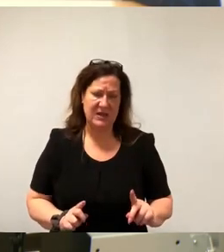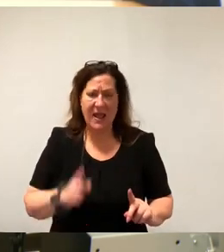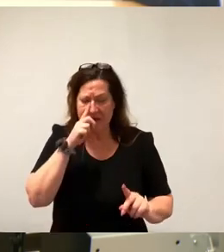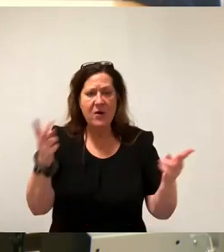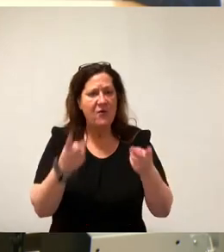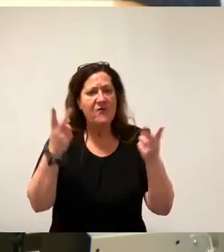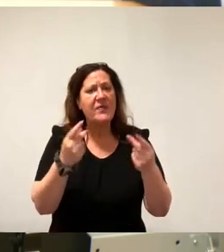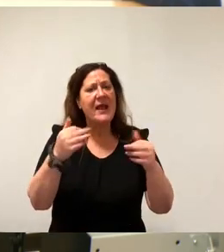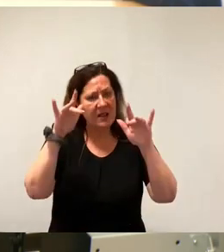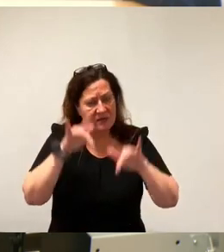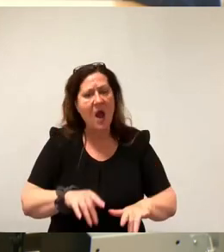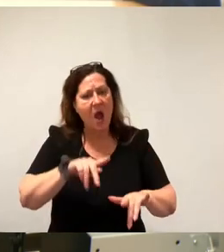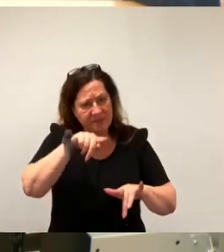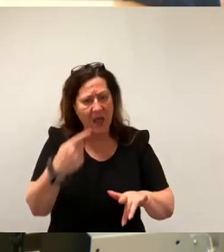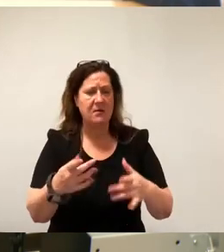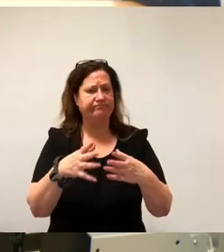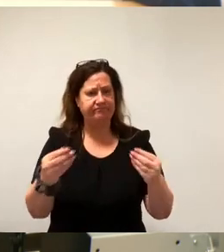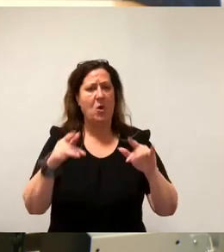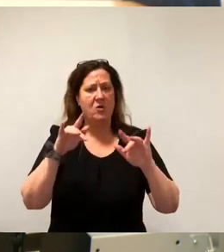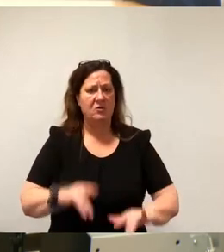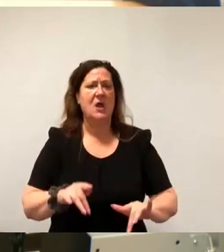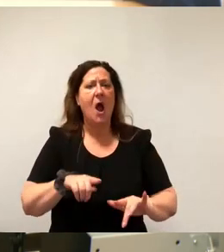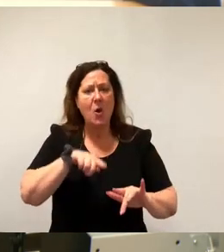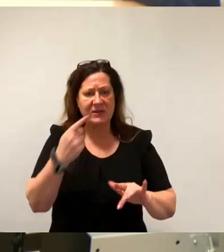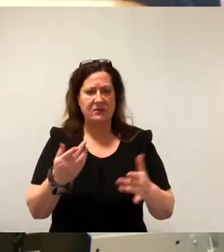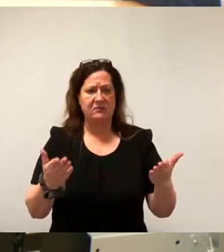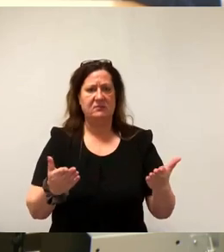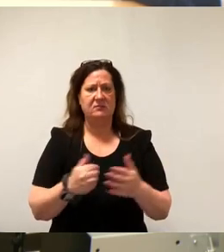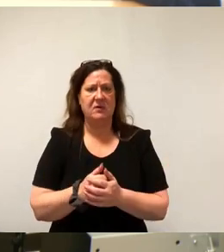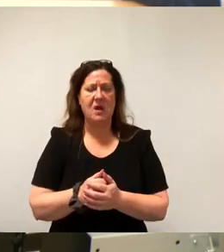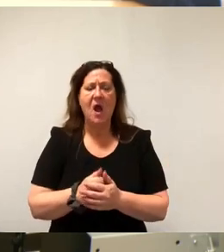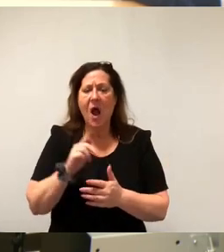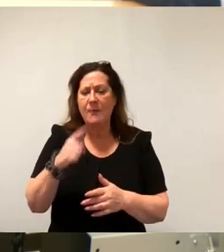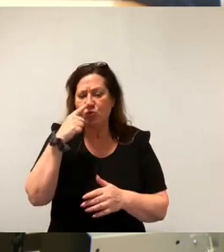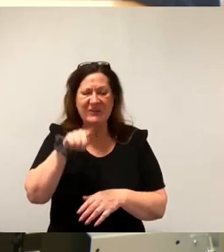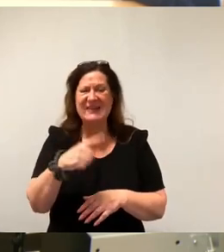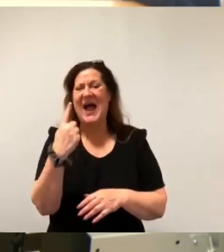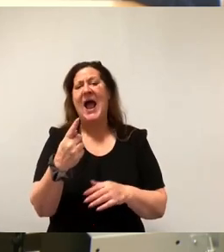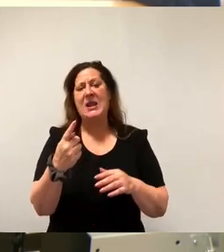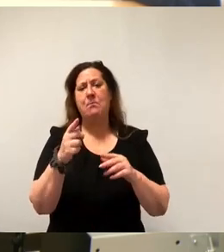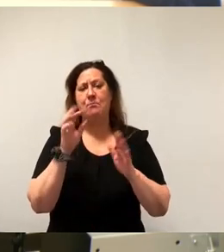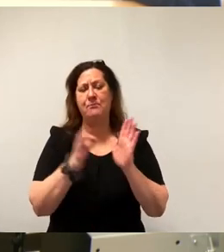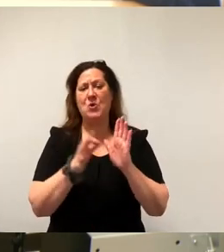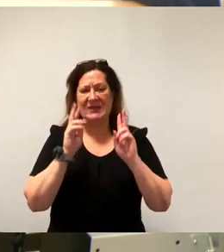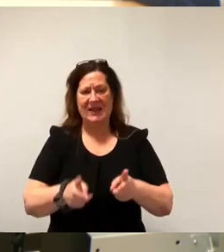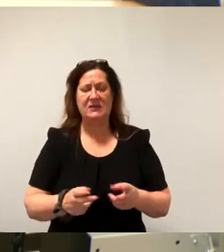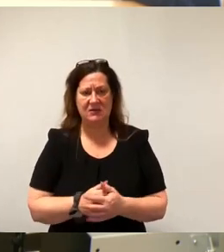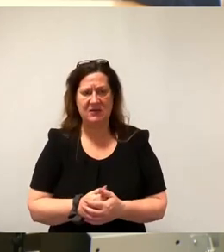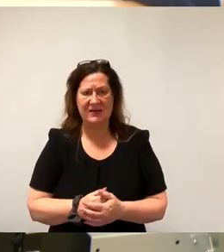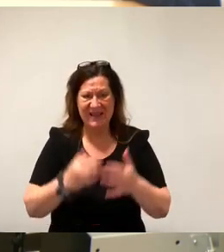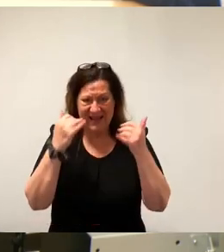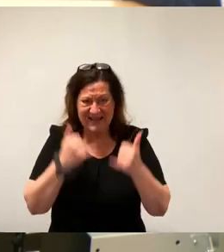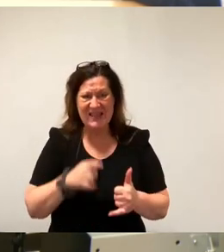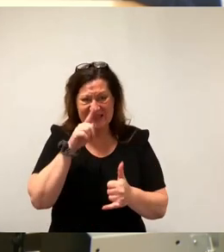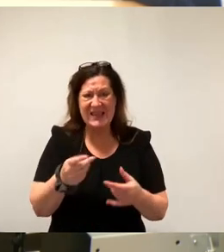zu machen. Insofern, Löse, haben Sie völlig recht, aber das ist auch leider Gottes fast das Einzige, dass Sie da recht haben. Es macht keinen Sinn, jetzt diese Gelder